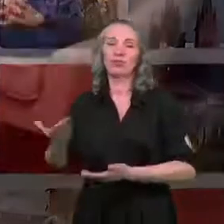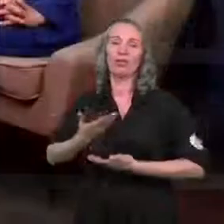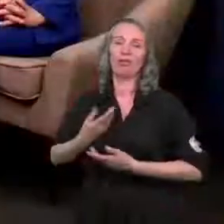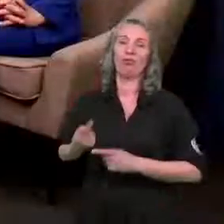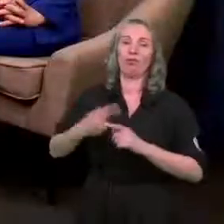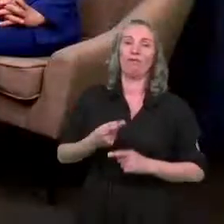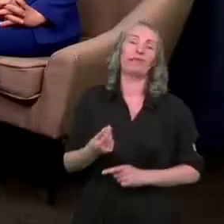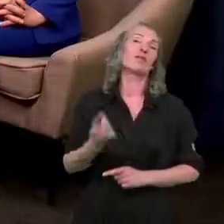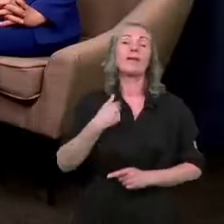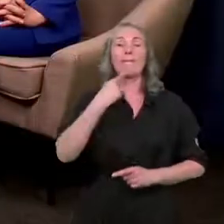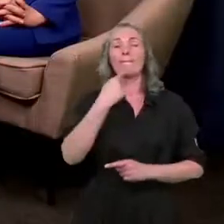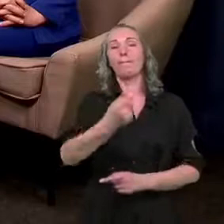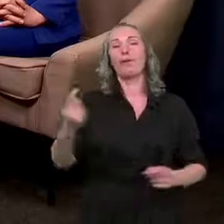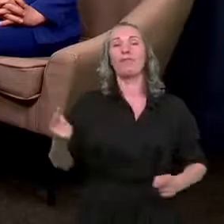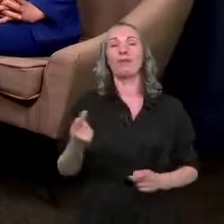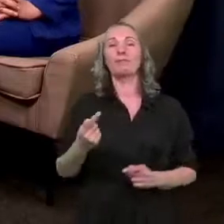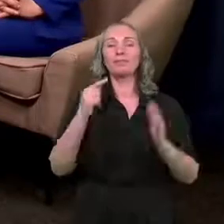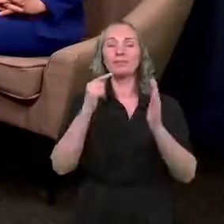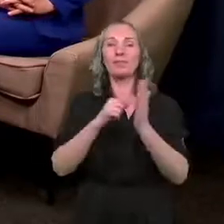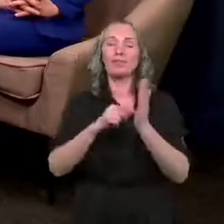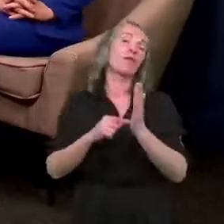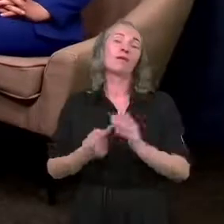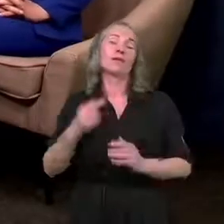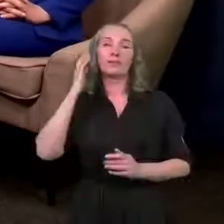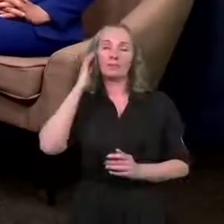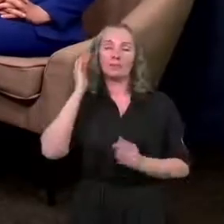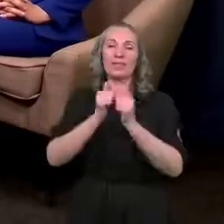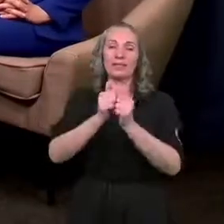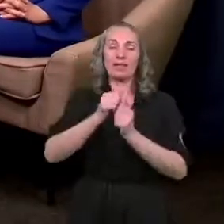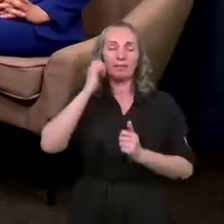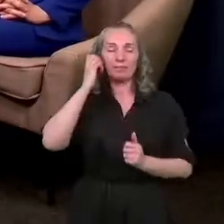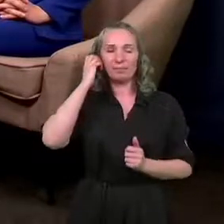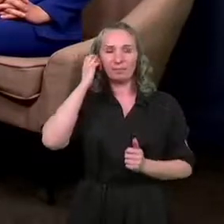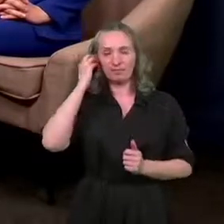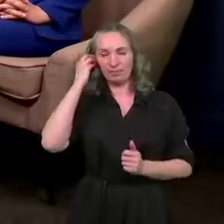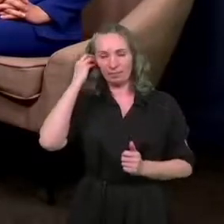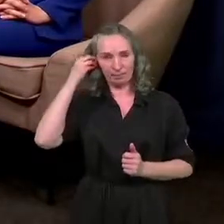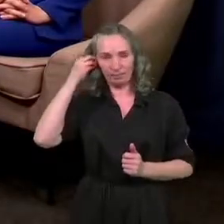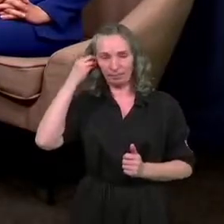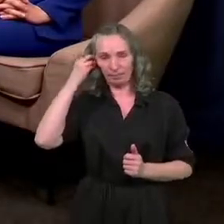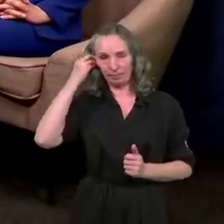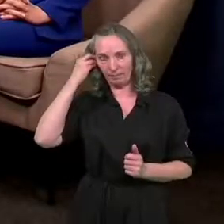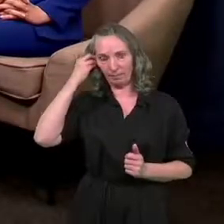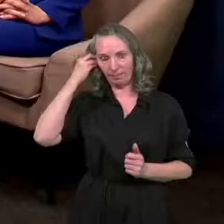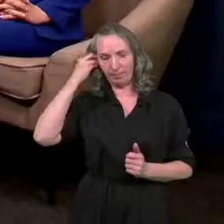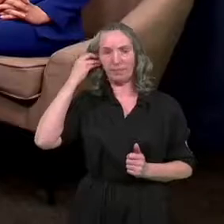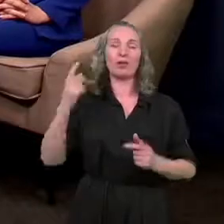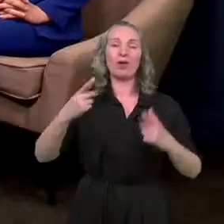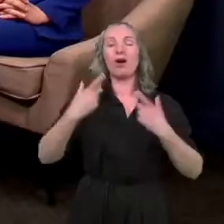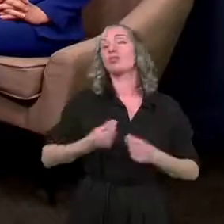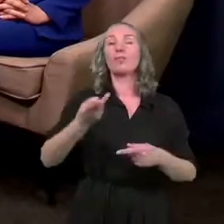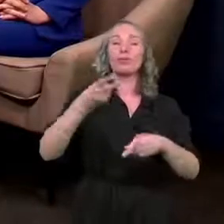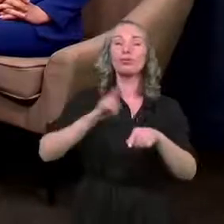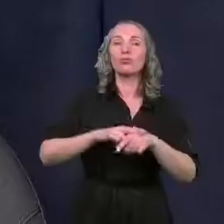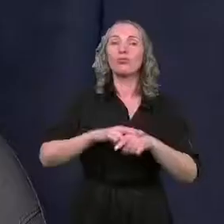Szanowni Państwo, ja powiem to w kilku takich powiedzmy zdaniach, jak to wygląda. Przede wszystkim osoby, które będą mogły